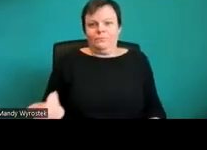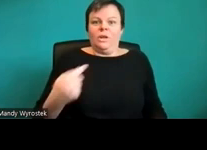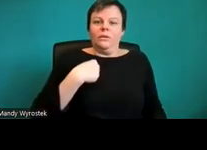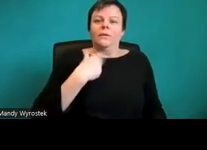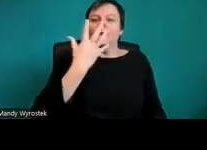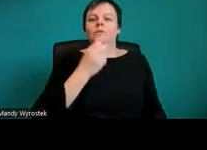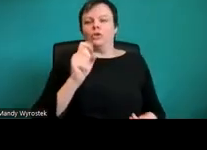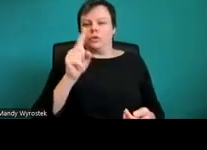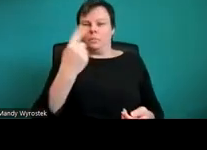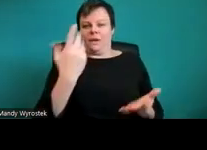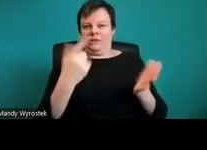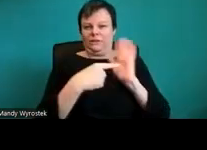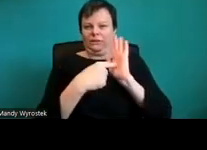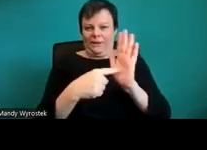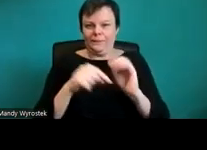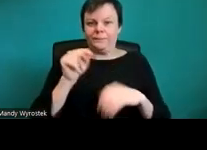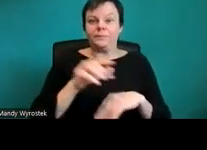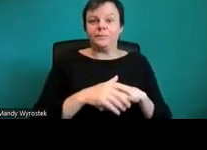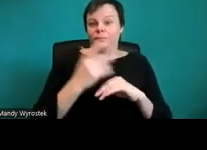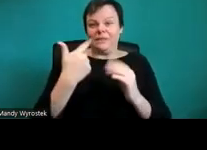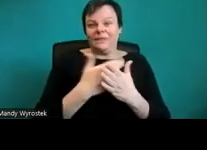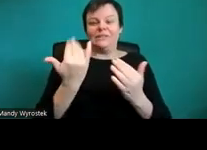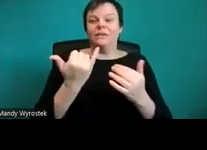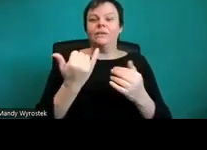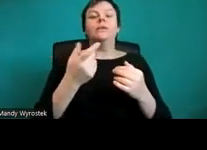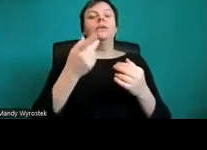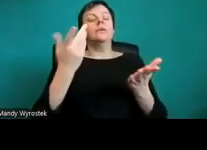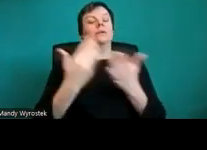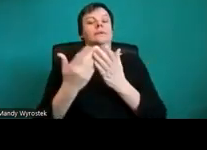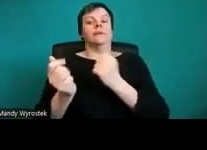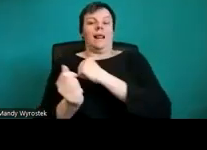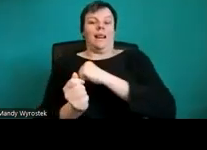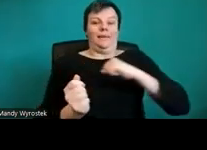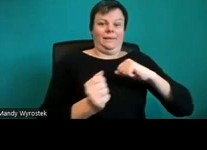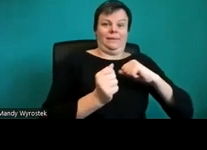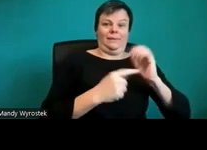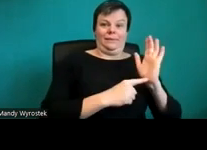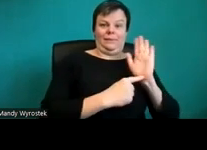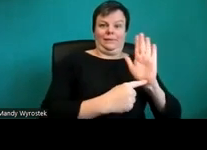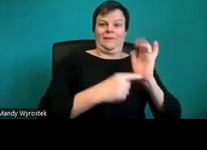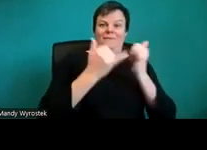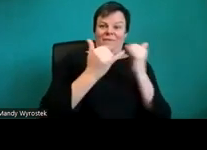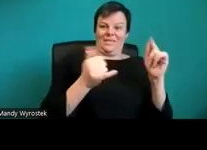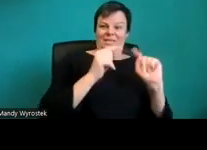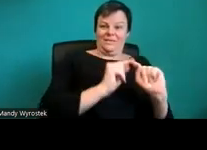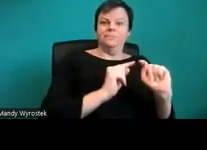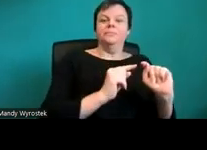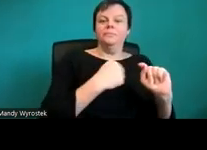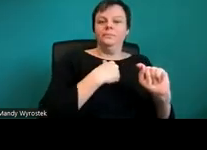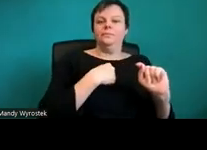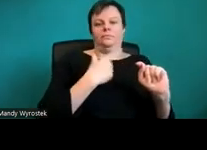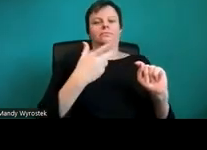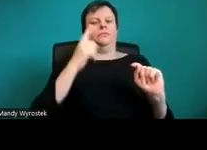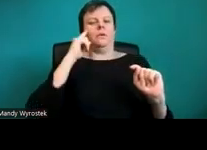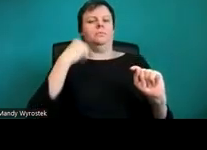nehme mal an, ich möchte diese UN-Konvention, die wird abgekürzt mit UN-CRPD, Convention on the Rights